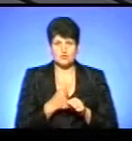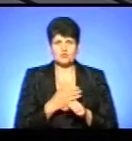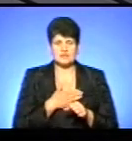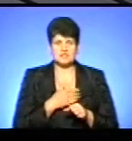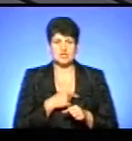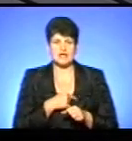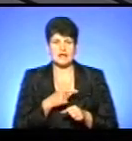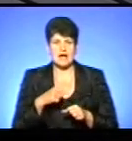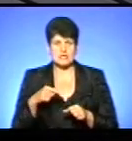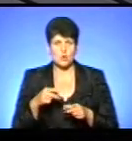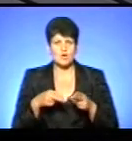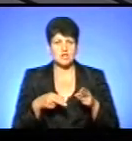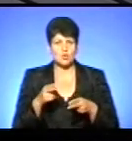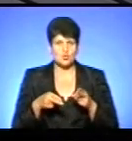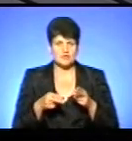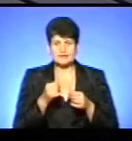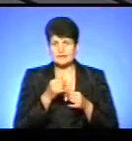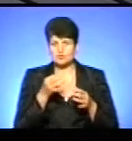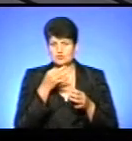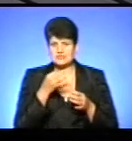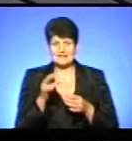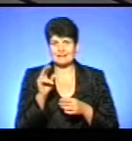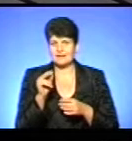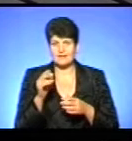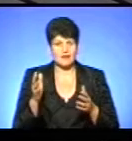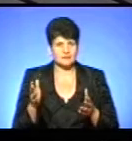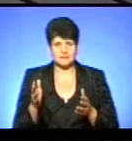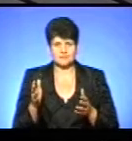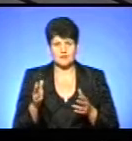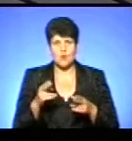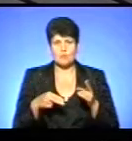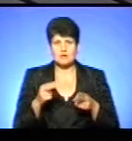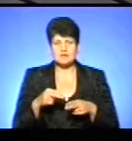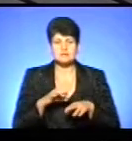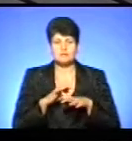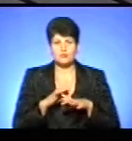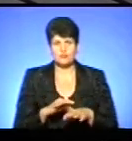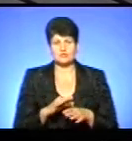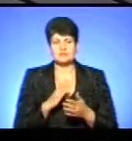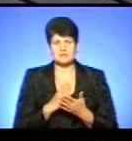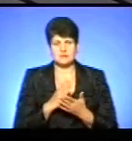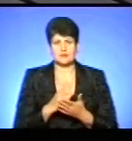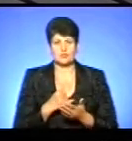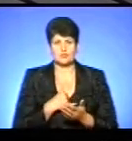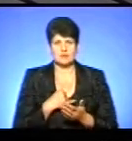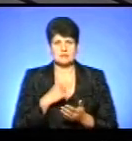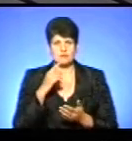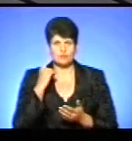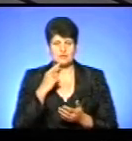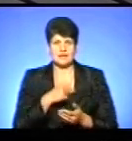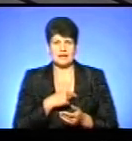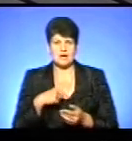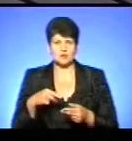кардіохірурги. Не можу сказати чітко дати. Операція проводиться, є в нас молодий кардіохірург,